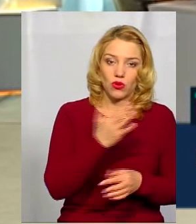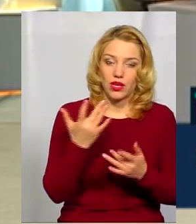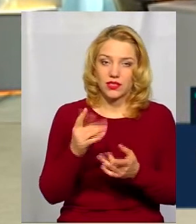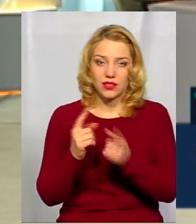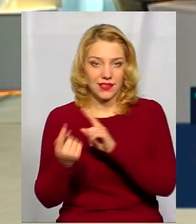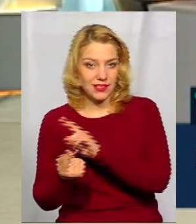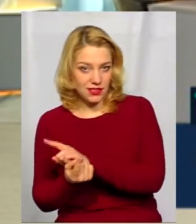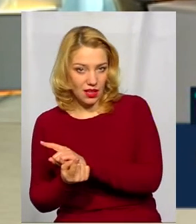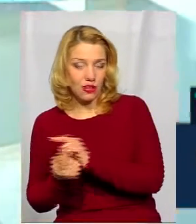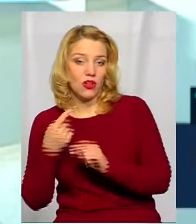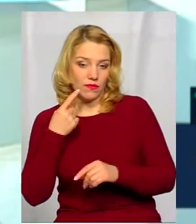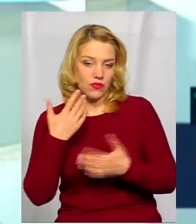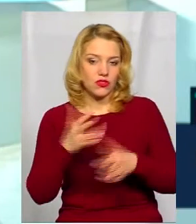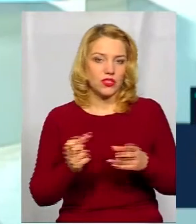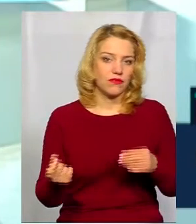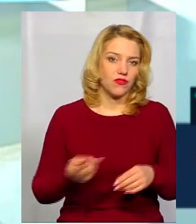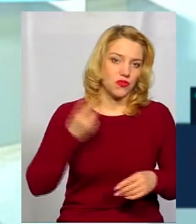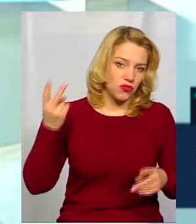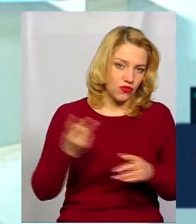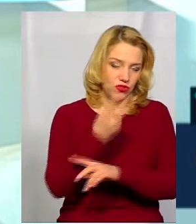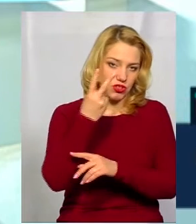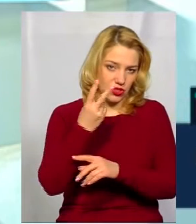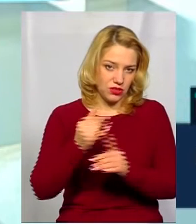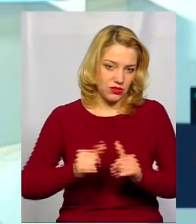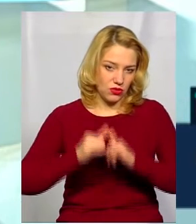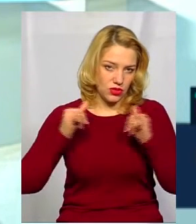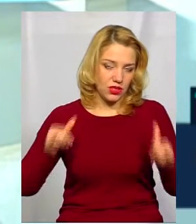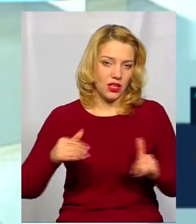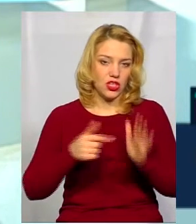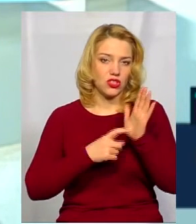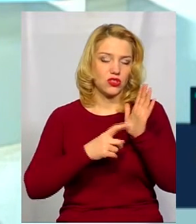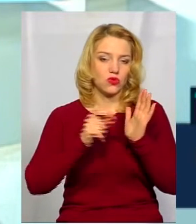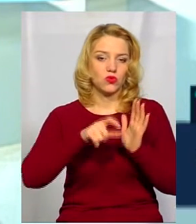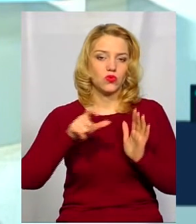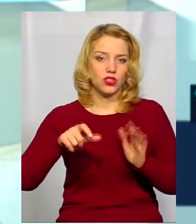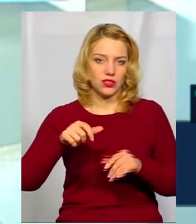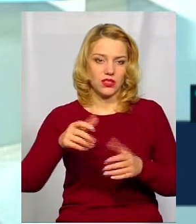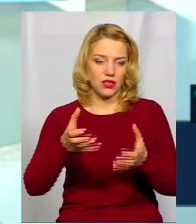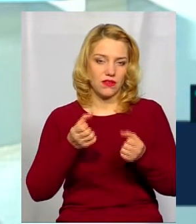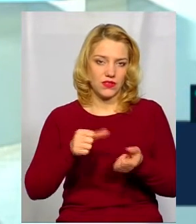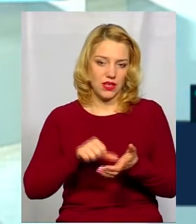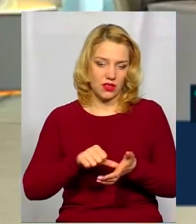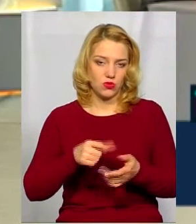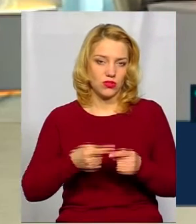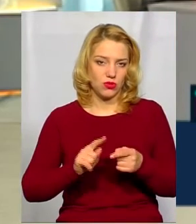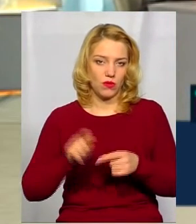Ну, вона зросла вдвічі. Тобто, майже 600 учасників взяли участь у цьому фестивалі.